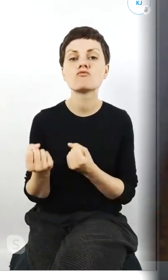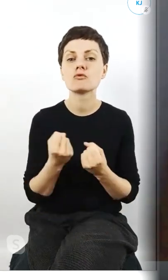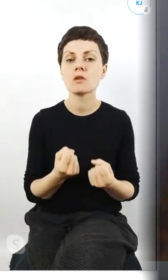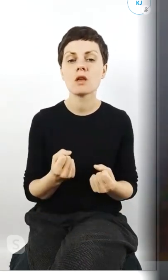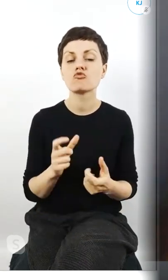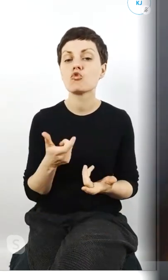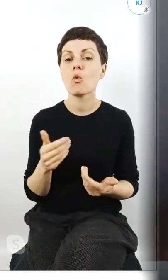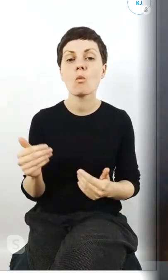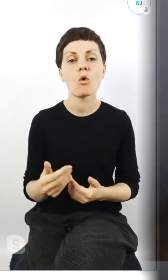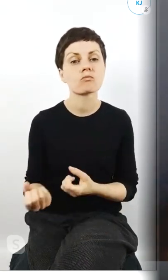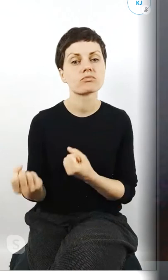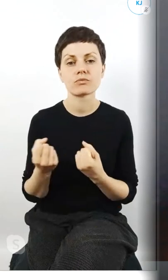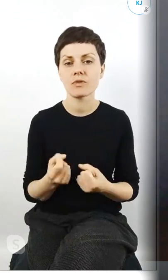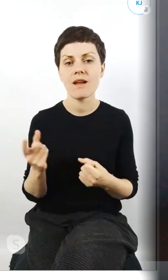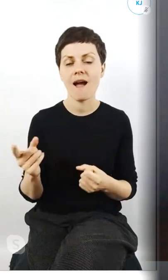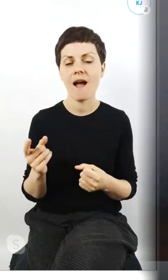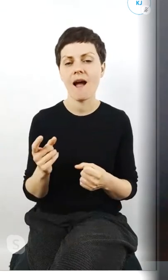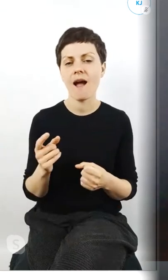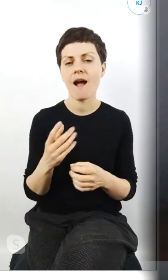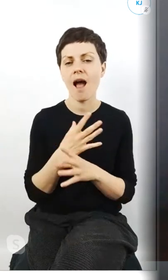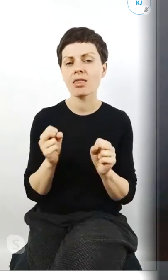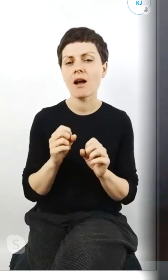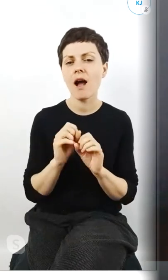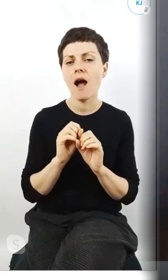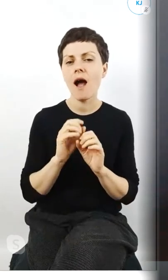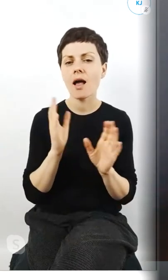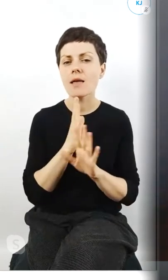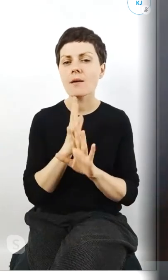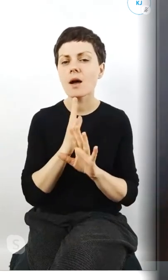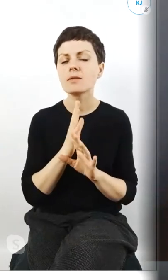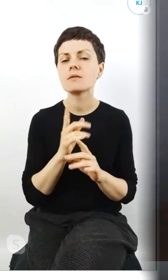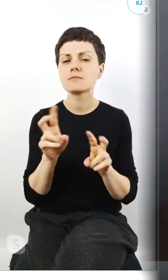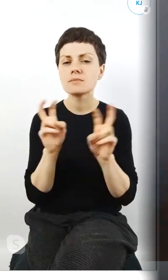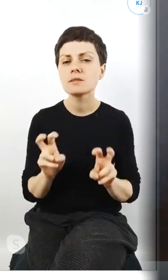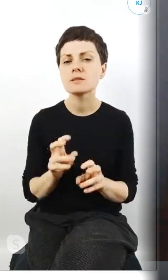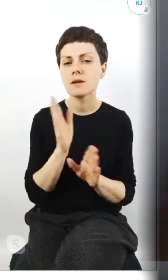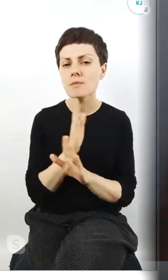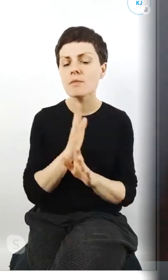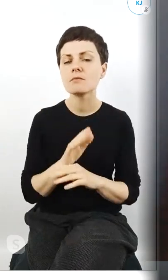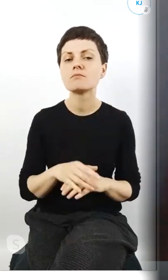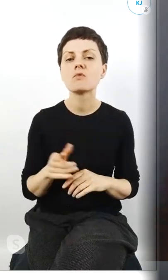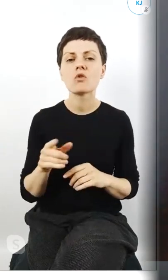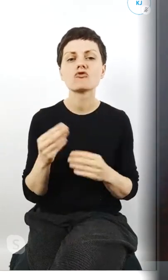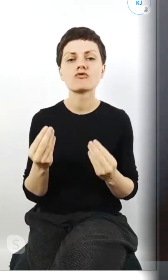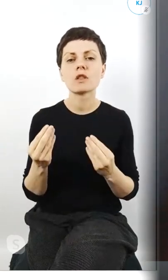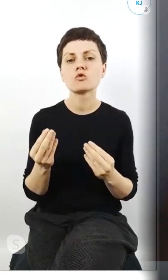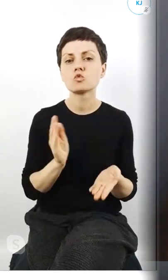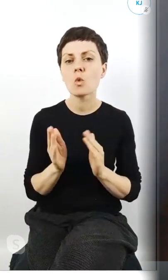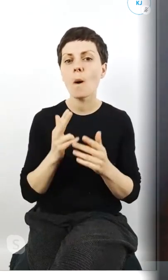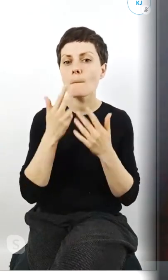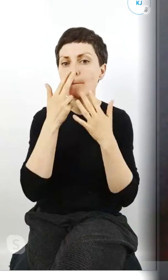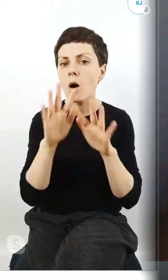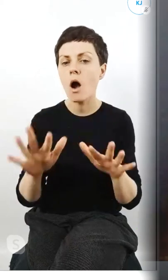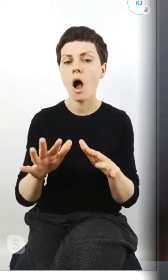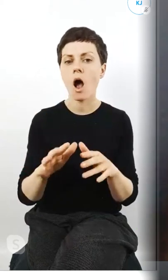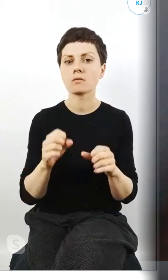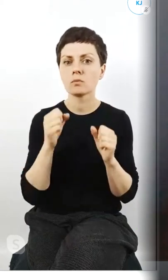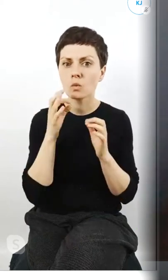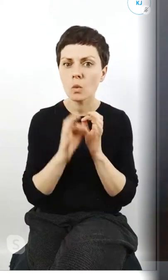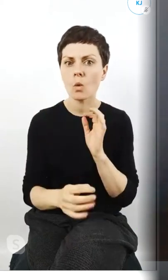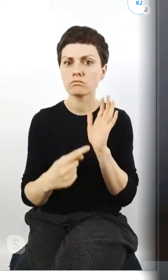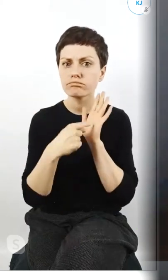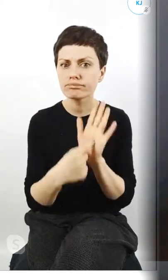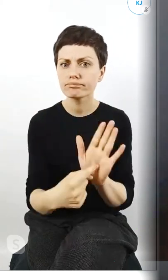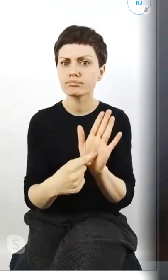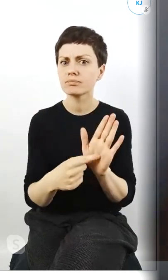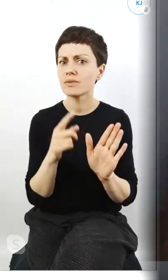przynieść katastrofa klimatyczna jest to świetny sposób żeby pokazać ludziom bardzo rzeczowo i konkretnie że to jest dopiero